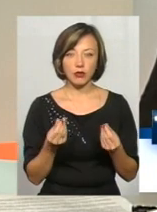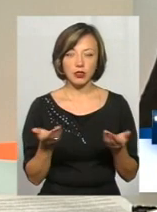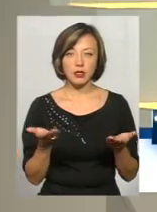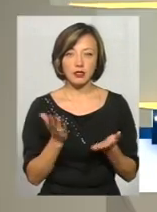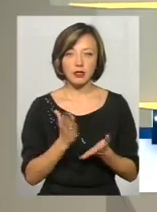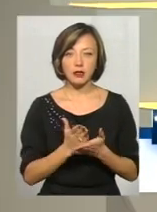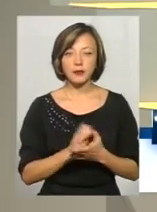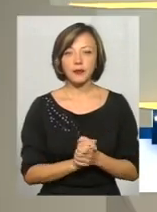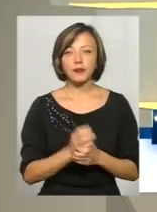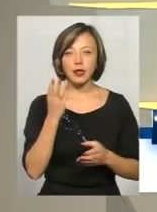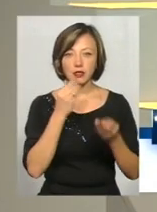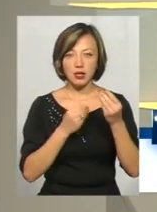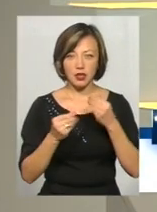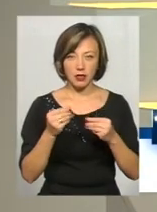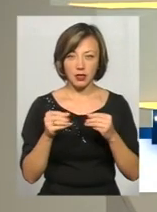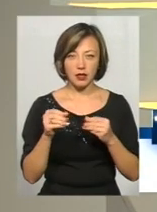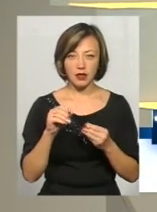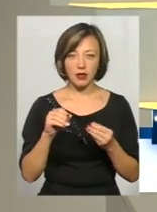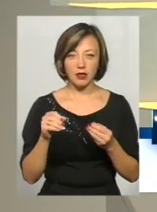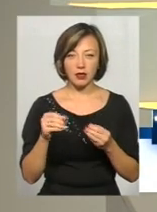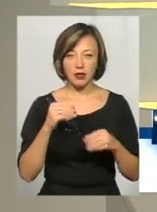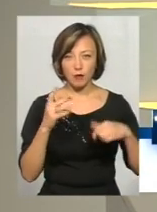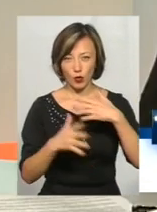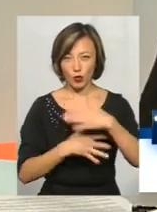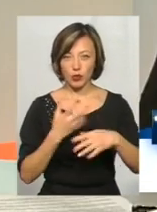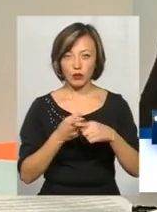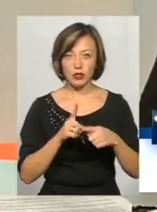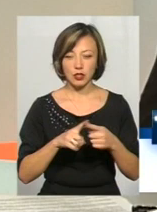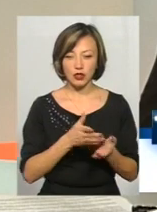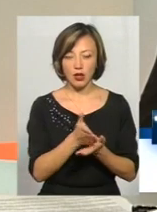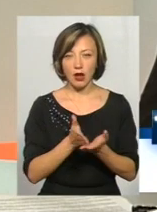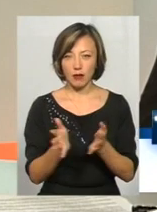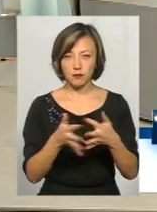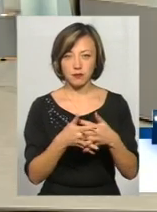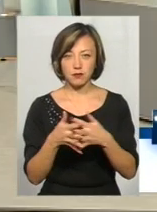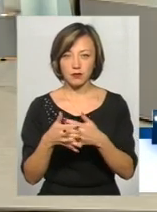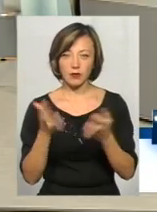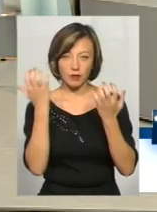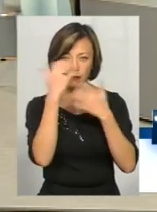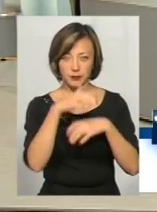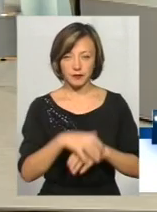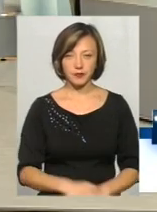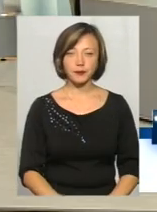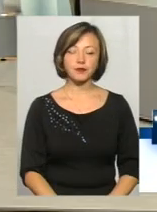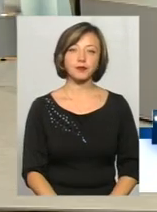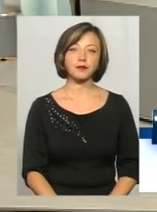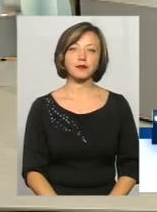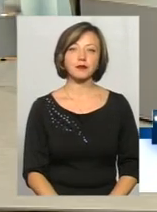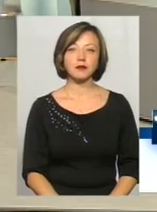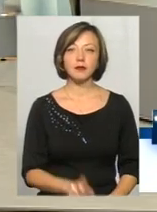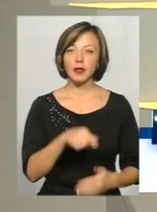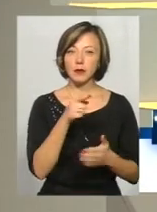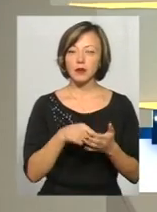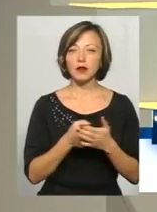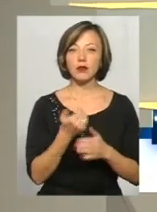знімають з банківників. зазвичай шахраї плутають оці шляхи, так? зрозумію. Так, так. Отже, тоді, пане Олег, питання до вас. Одна справа,